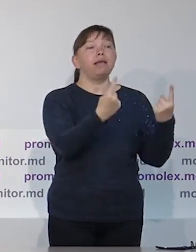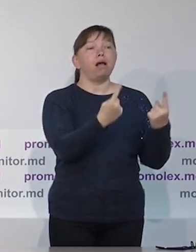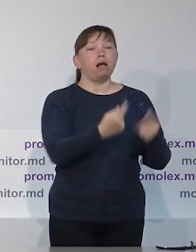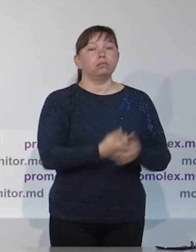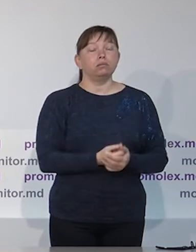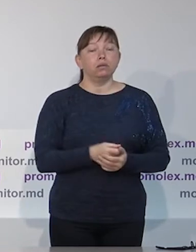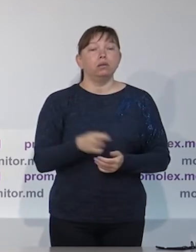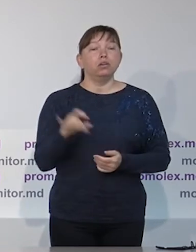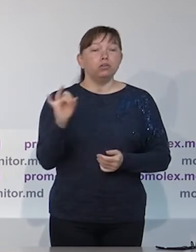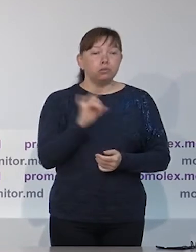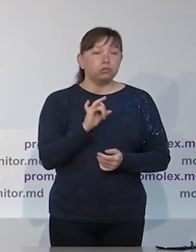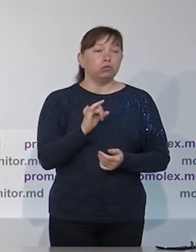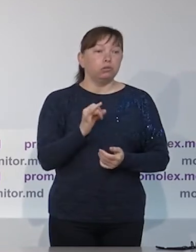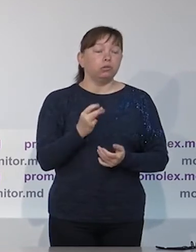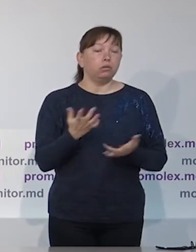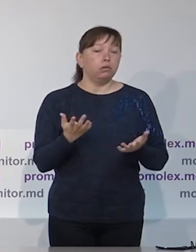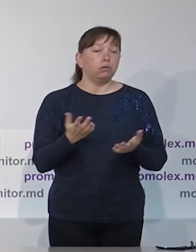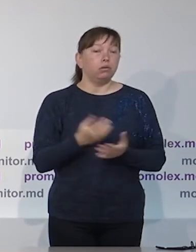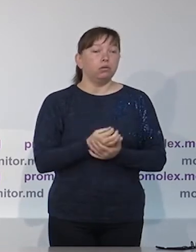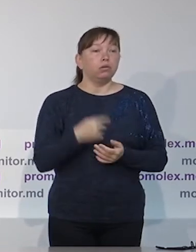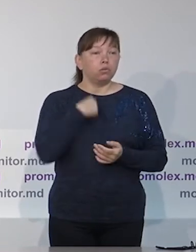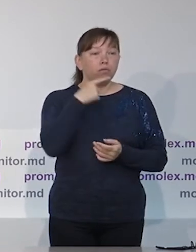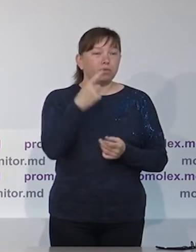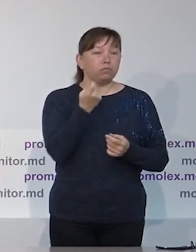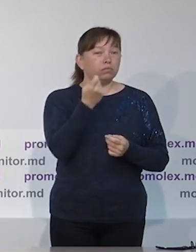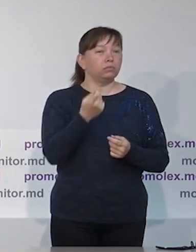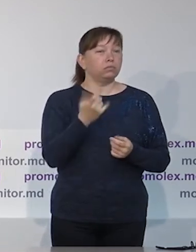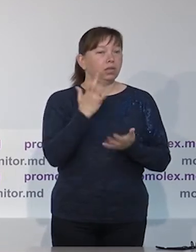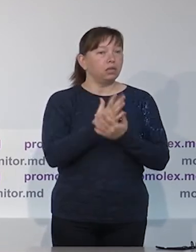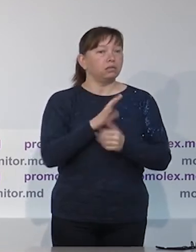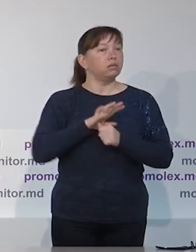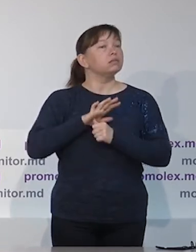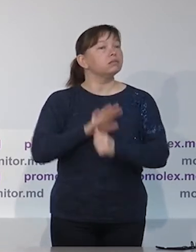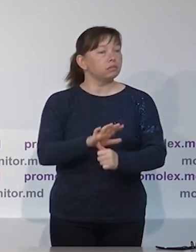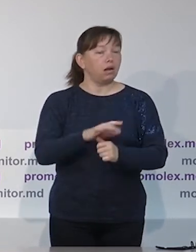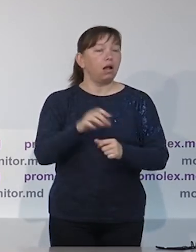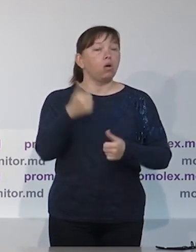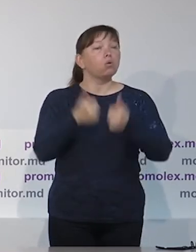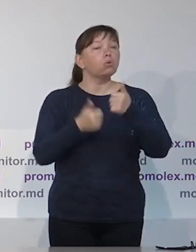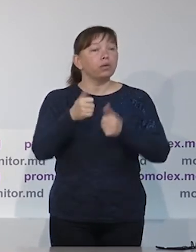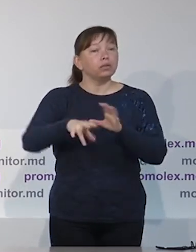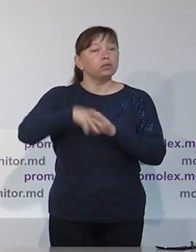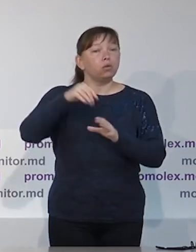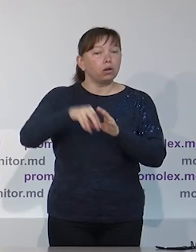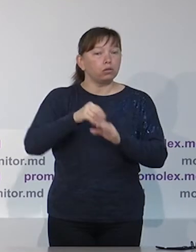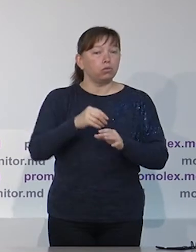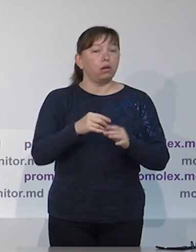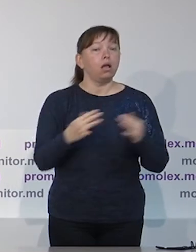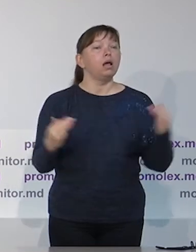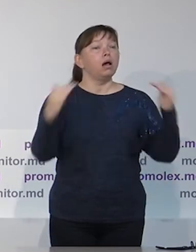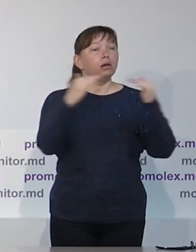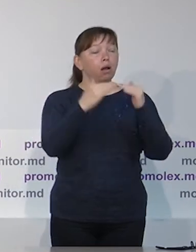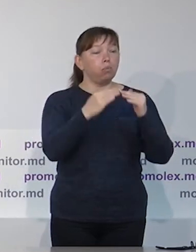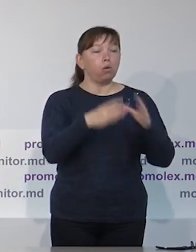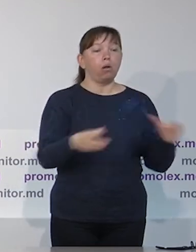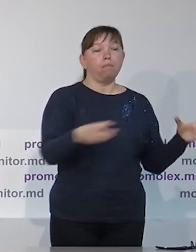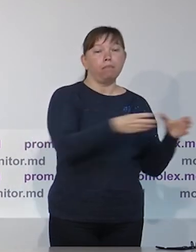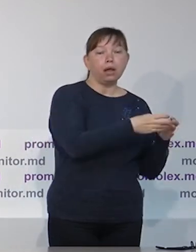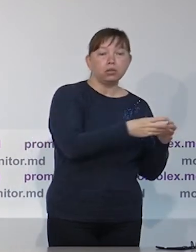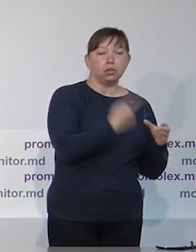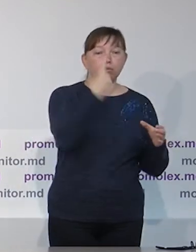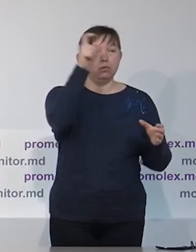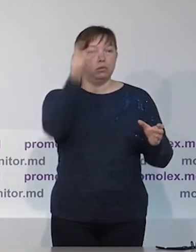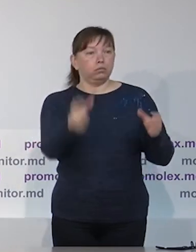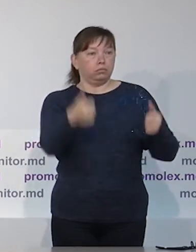зарегистрироваться, в то время как целые партии нужно всего тысяча подписей для того, чтобы ее